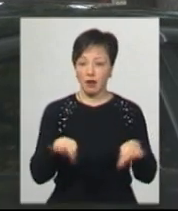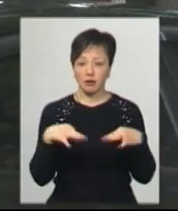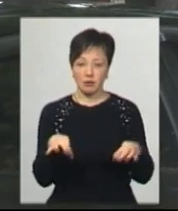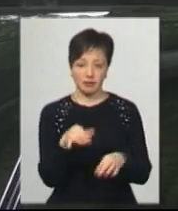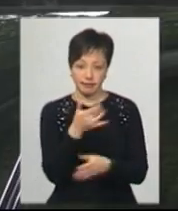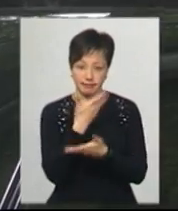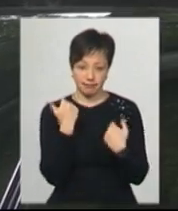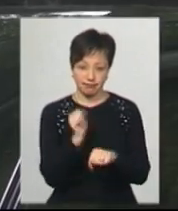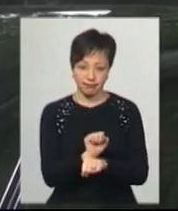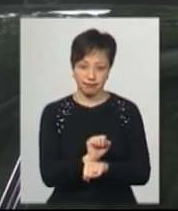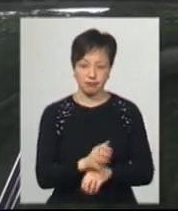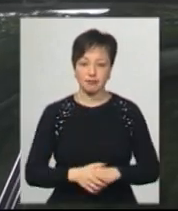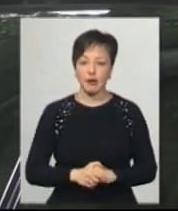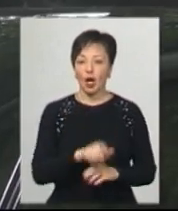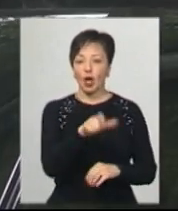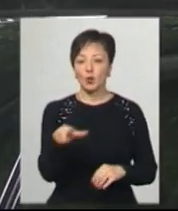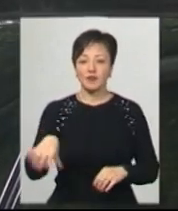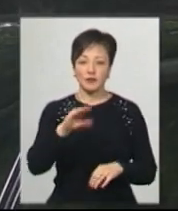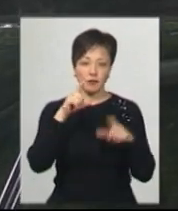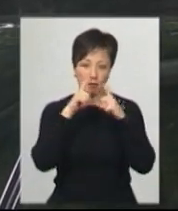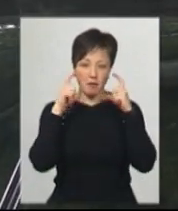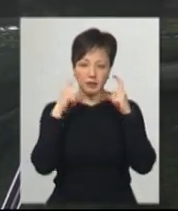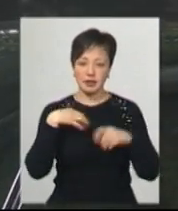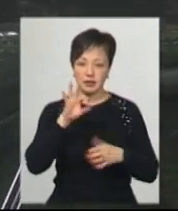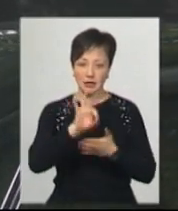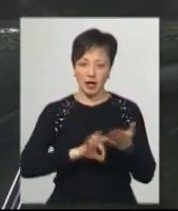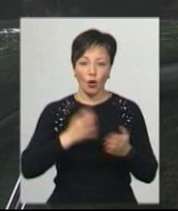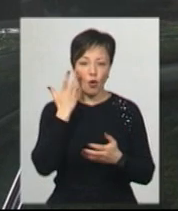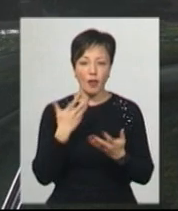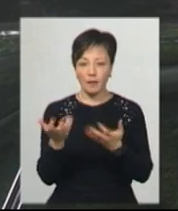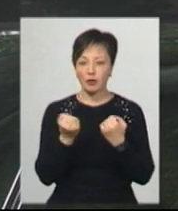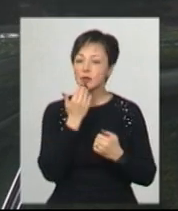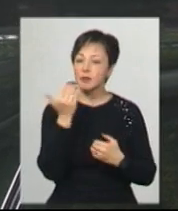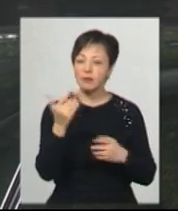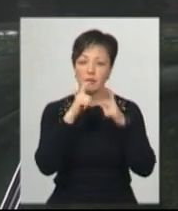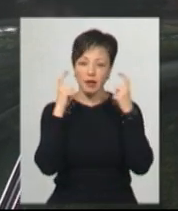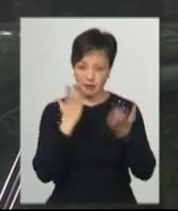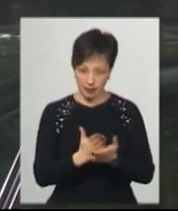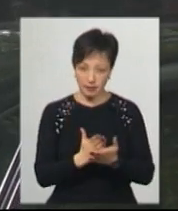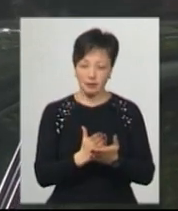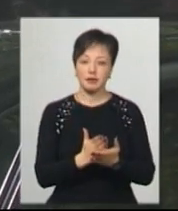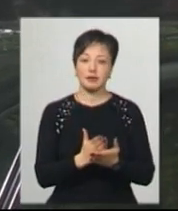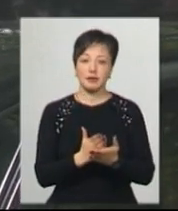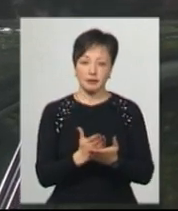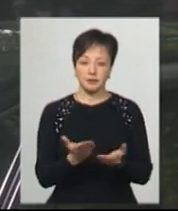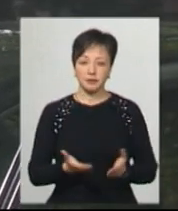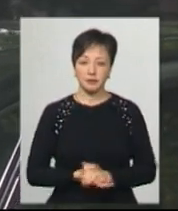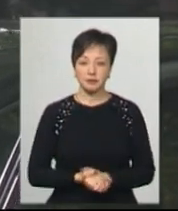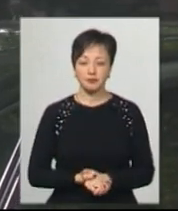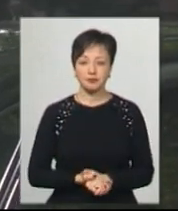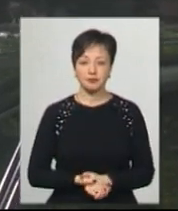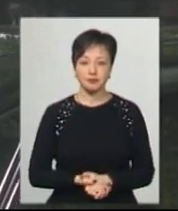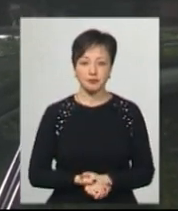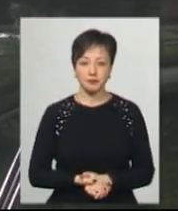не ходить. Люди всі в масках, бо я зразу, коли беру людей, запитую людей, чи є їхні власні